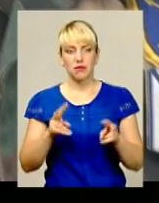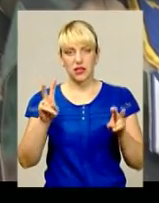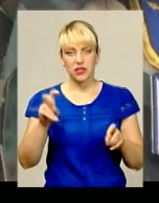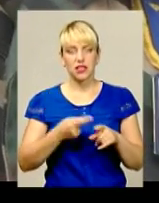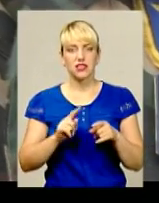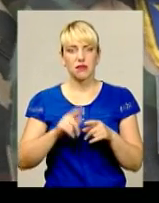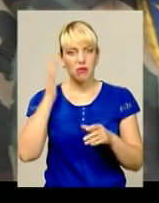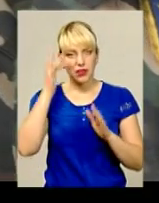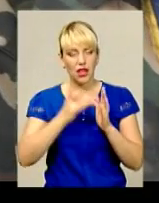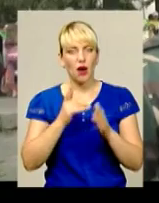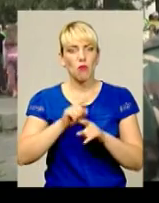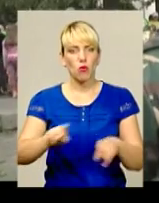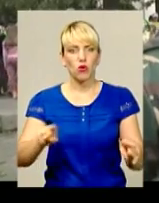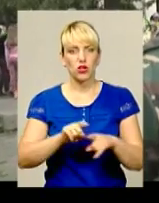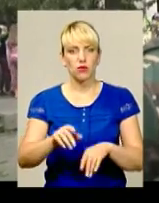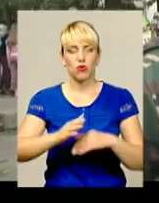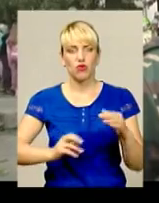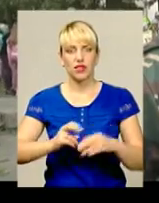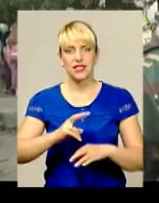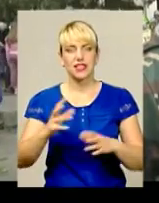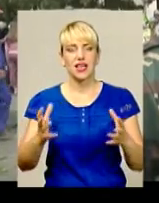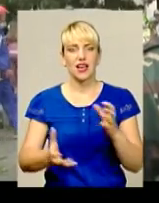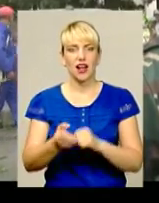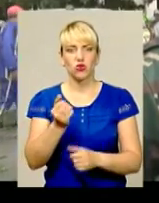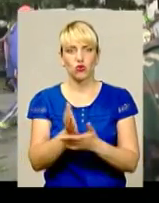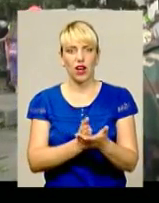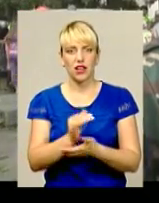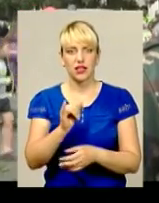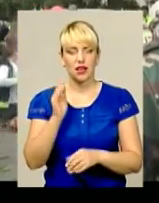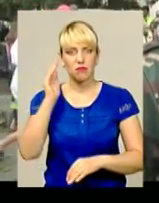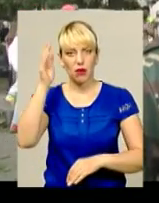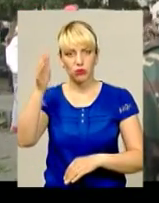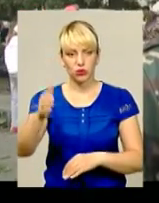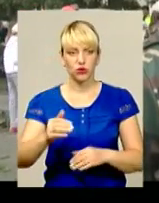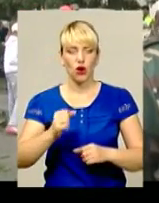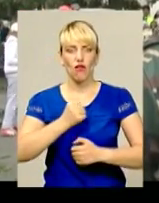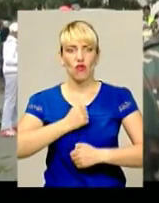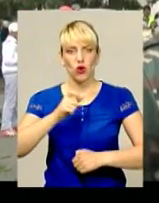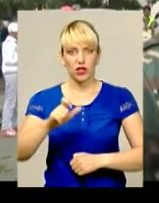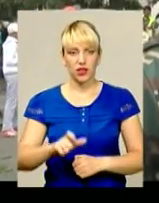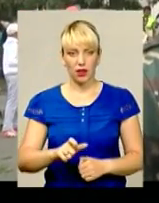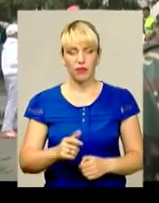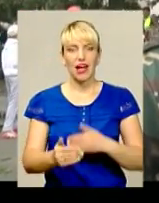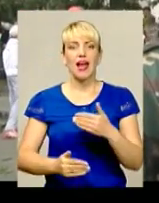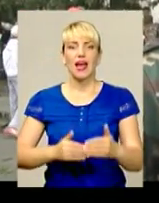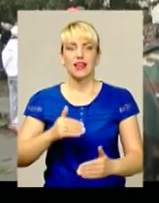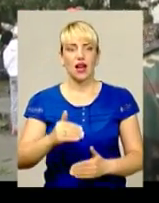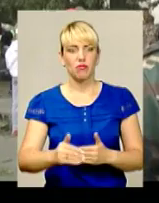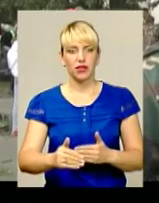– це популяризація професії рятувальника та майбутнього воїна. Етапи